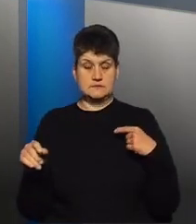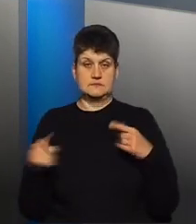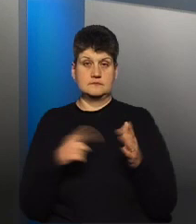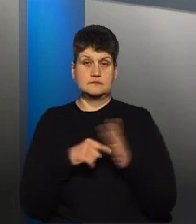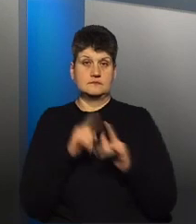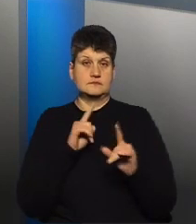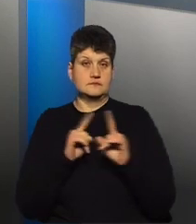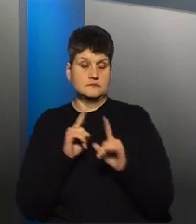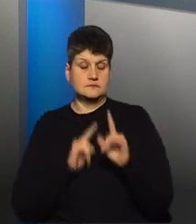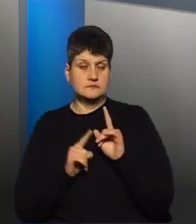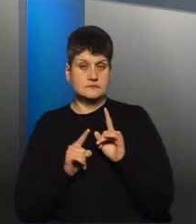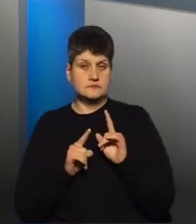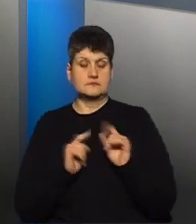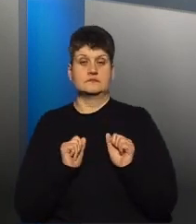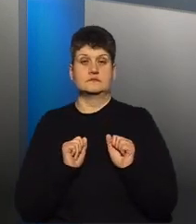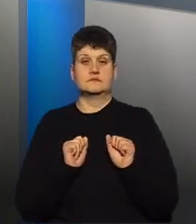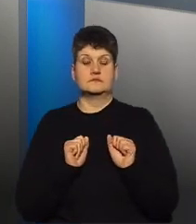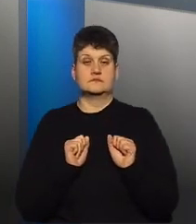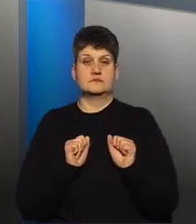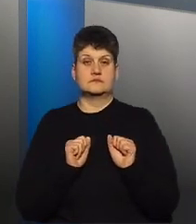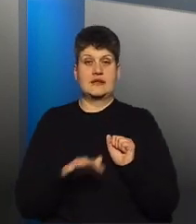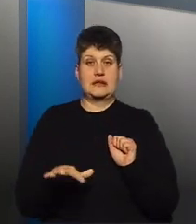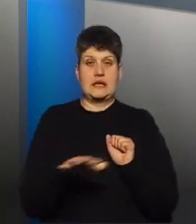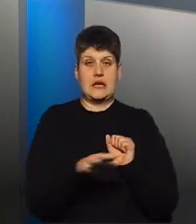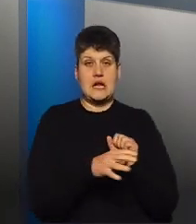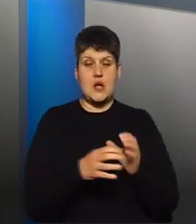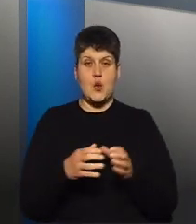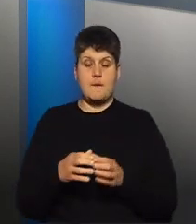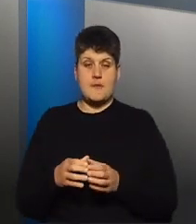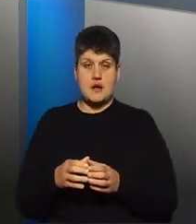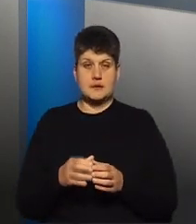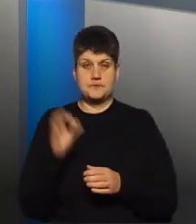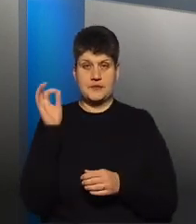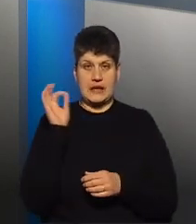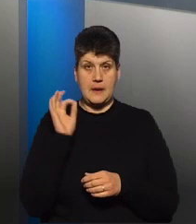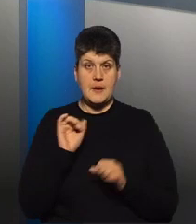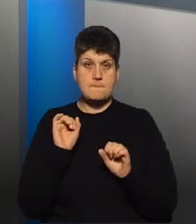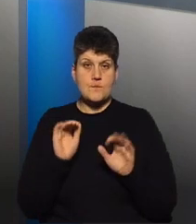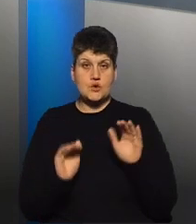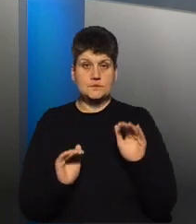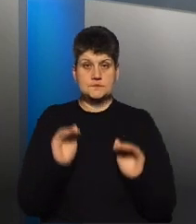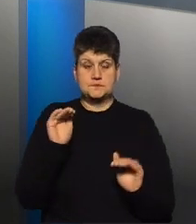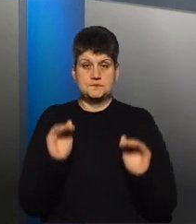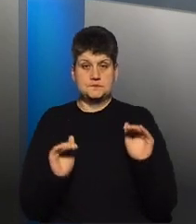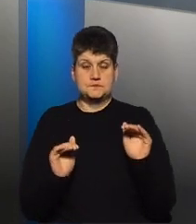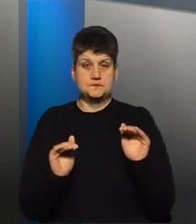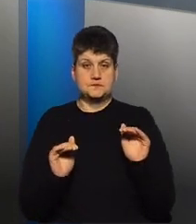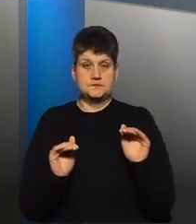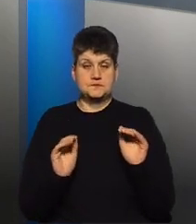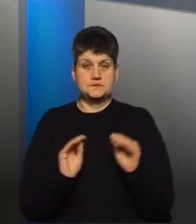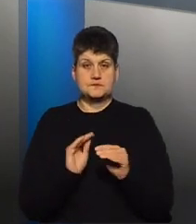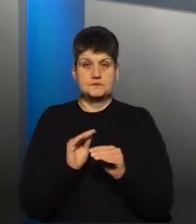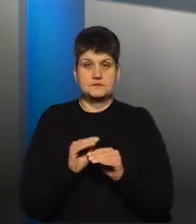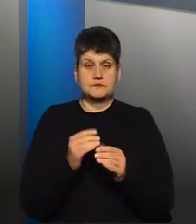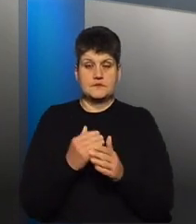територіальних громадах Німеччини може коливатися з додатковим коефіцієнтом, скажімо так, по